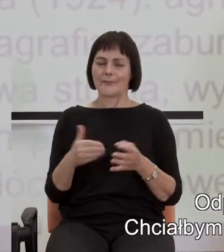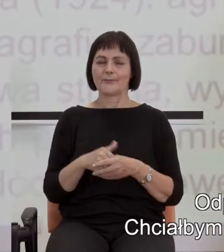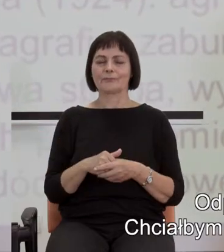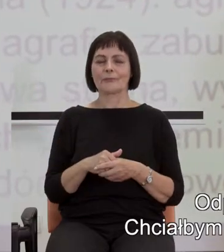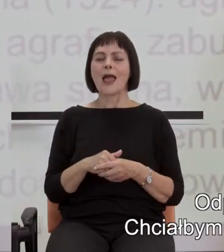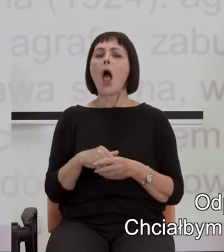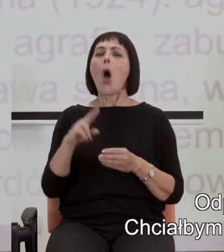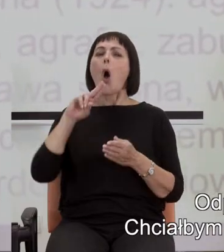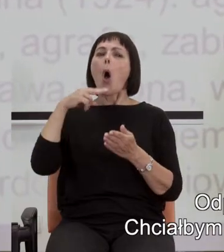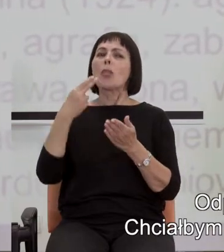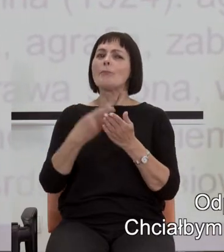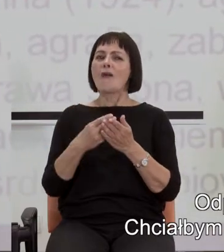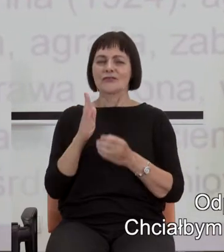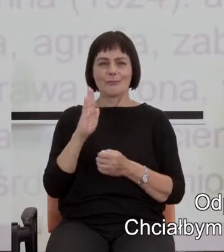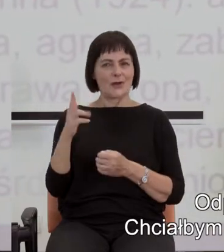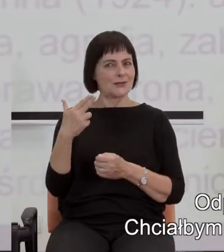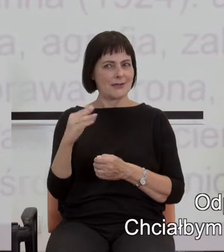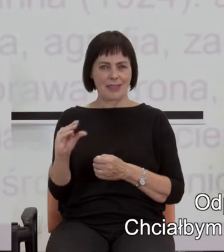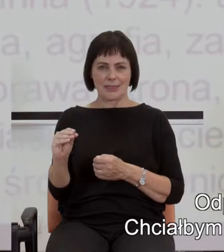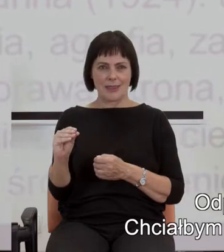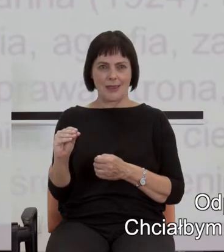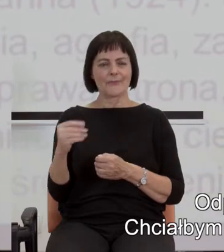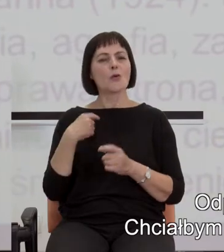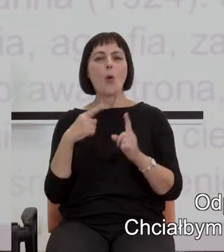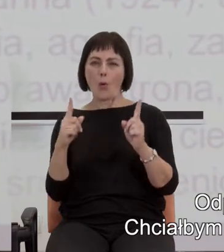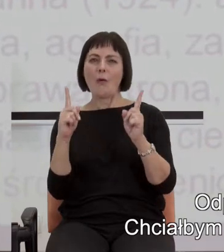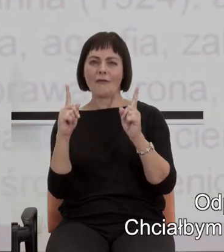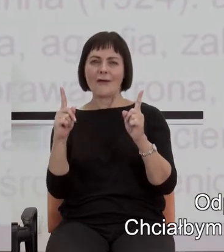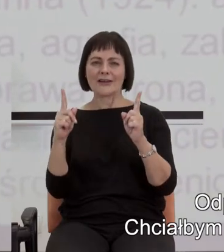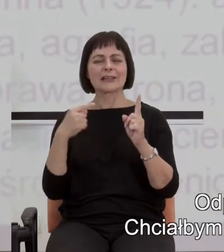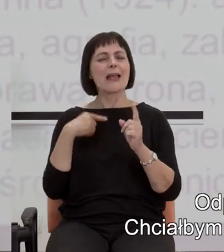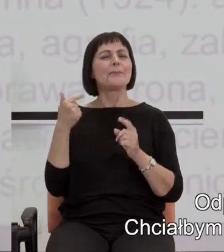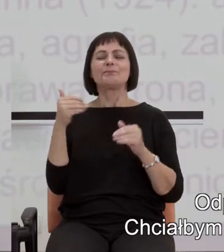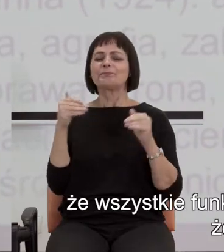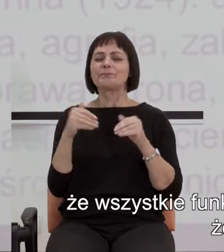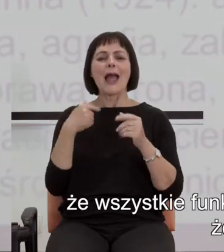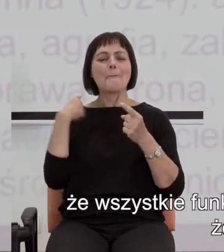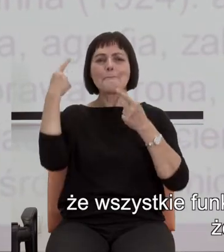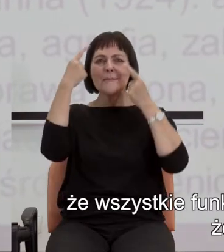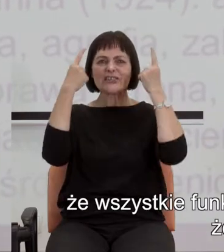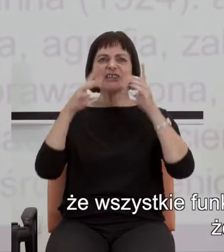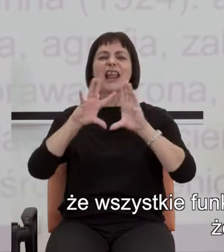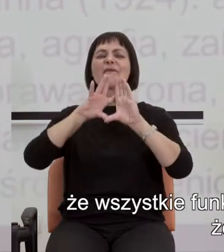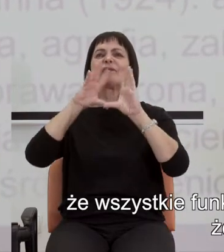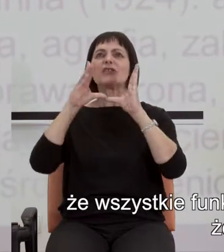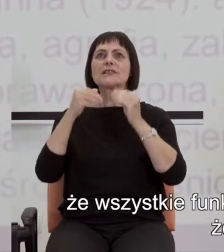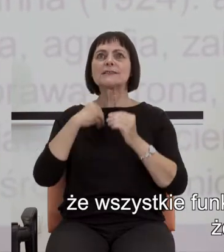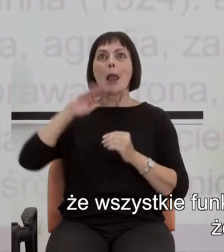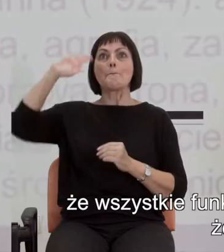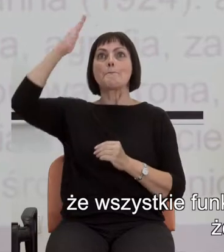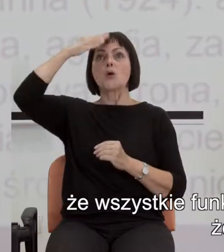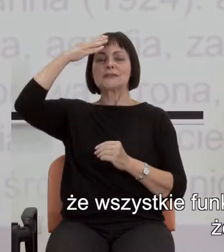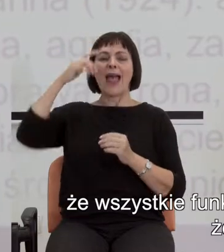nie jest prosta. W ogóle chciałbym Państwa przestrzec przed takim myśleniem, że wszystkie funkcje poznawcze